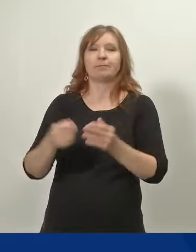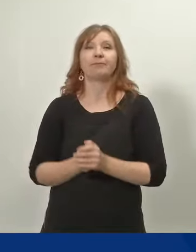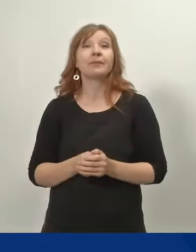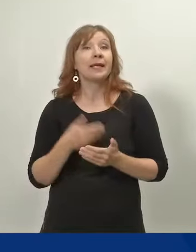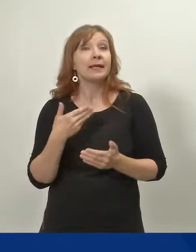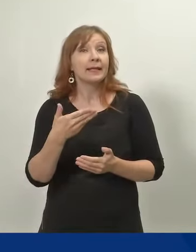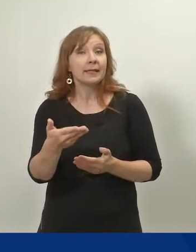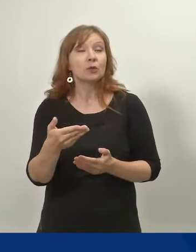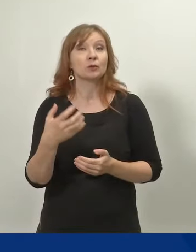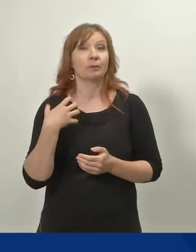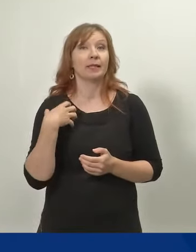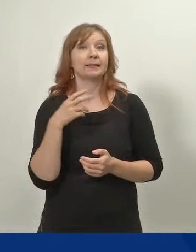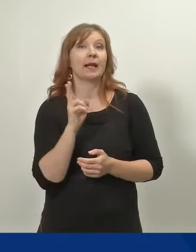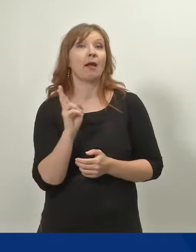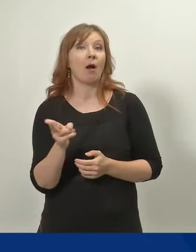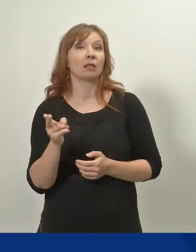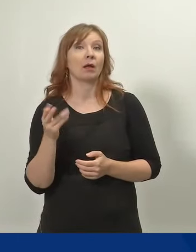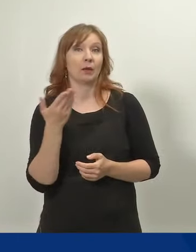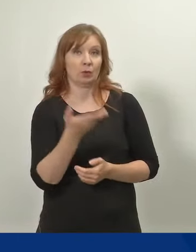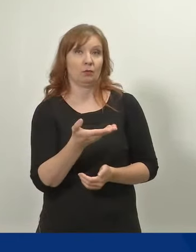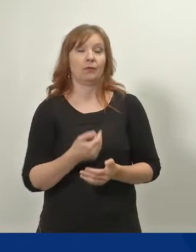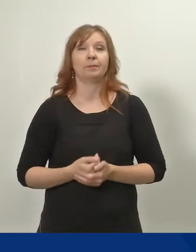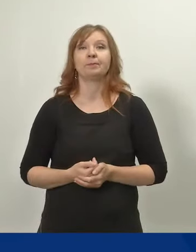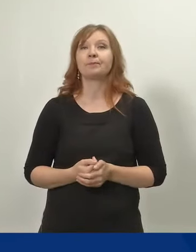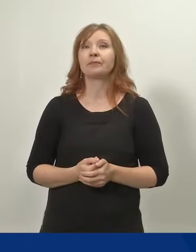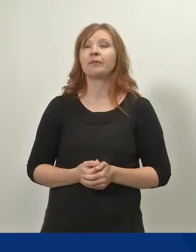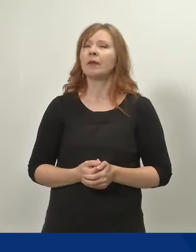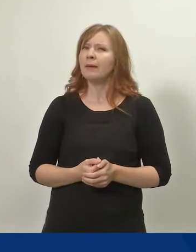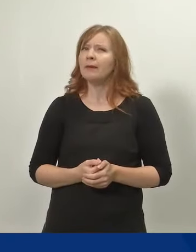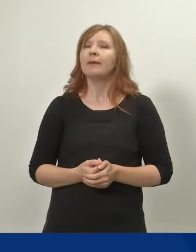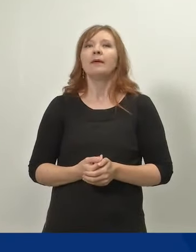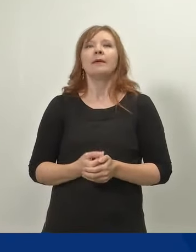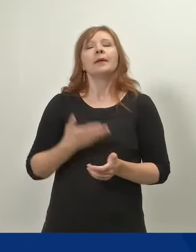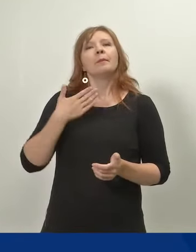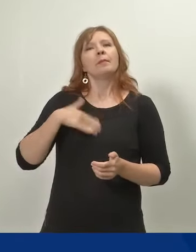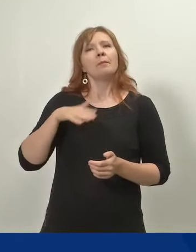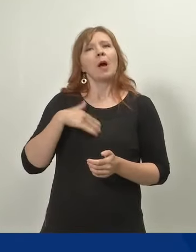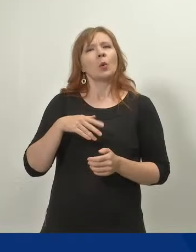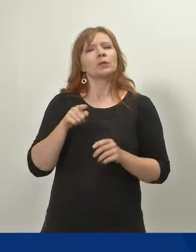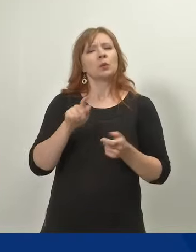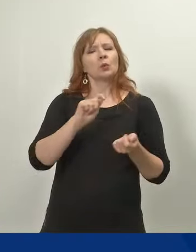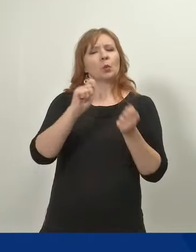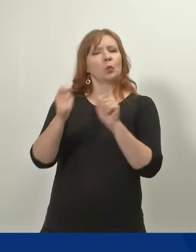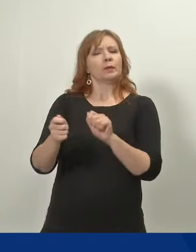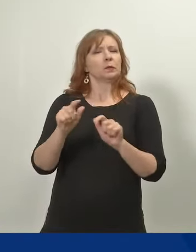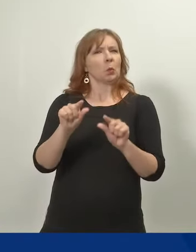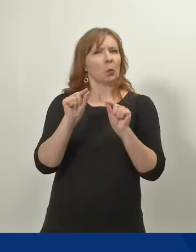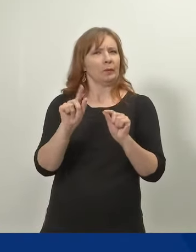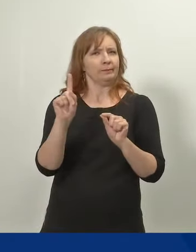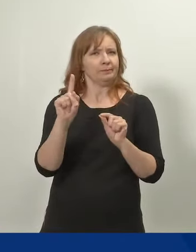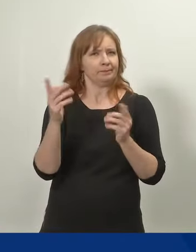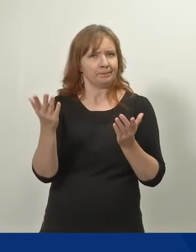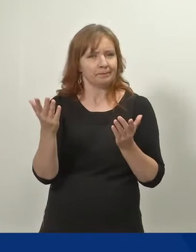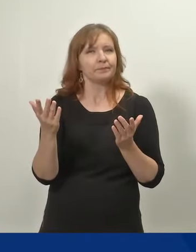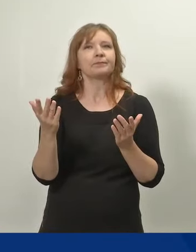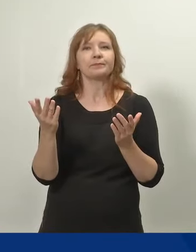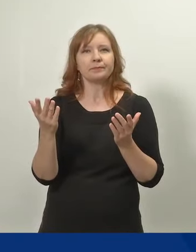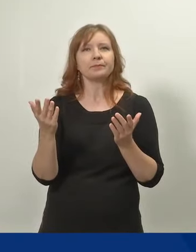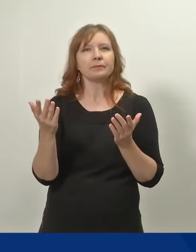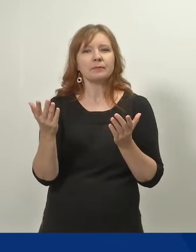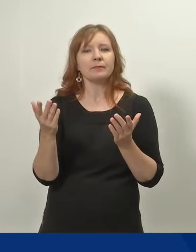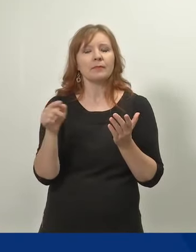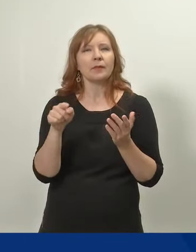Evo Ojala. Ministeri Haatainen, olkaa hyvä. Mä haluaisin kiinnittää tässä uudistuksessa huomiota siihen, että